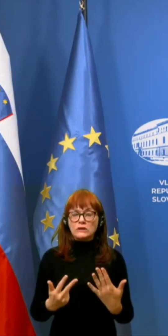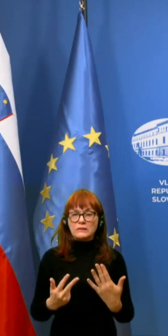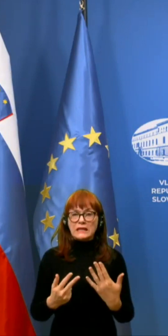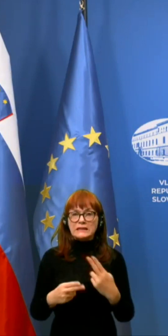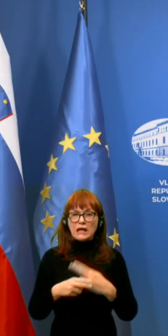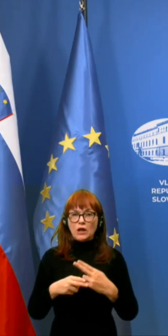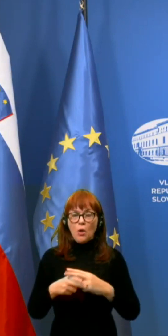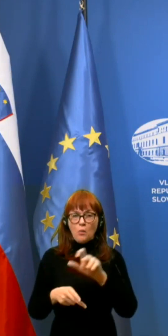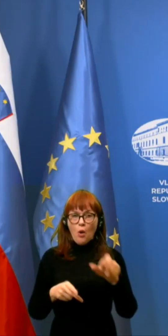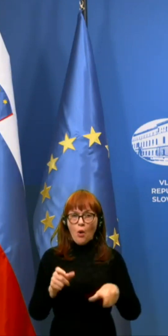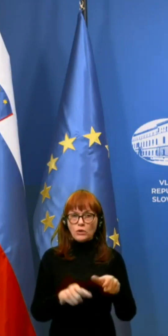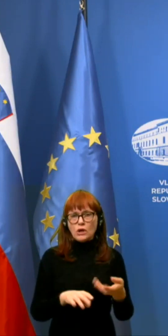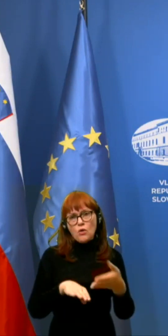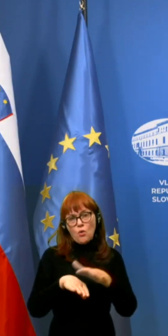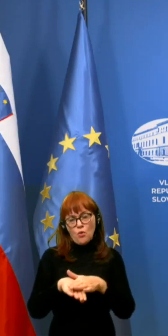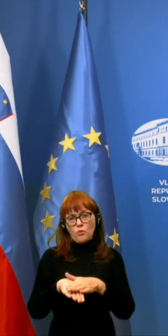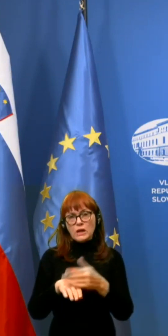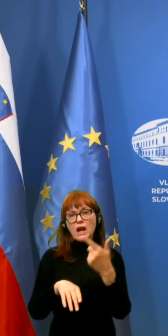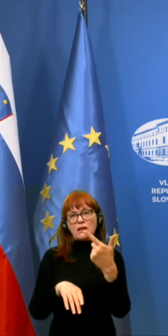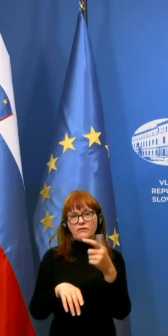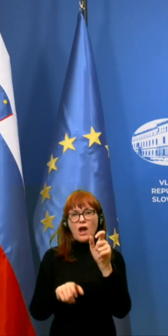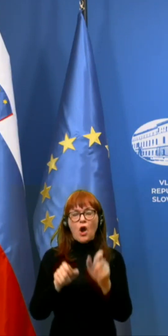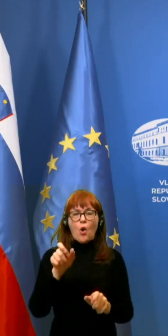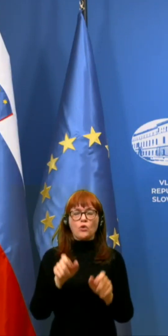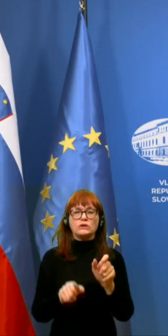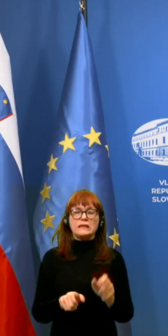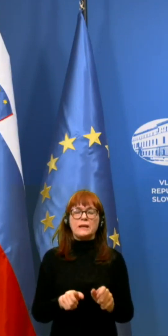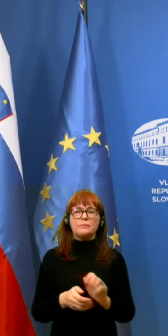Omrli sta dve osebi.